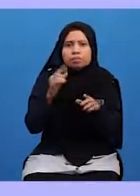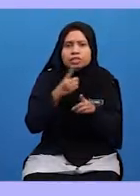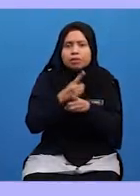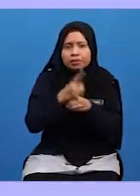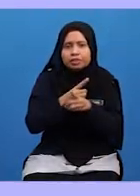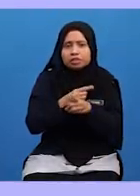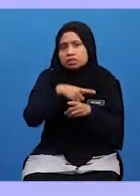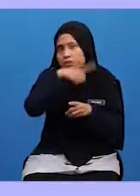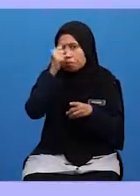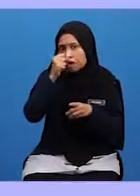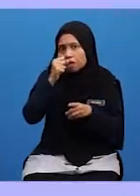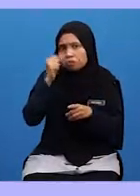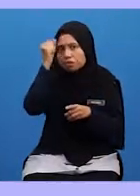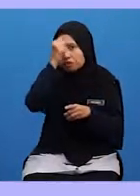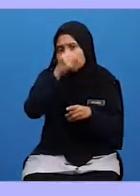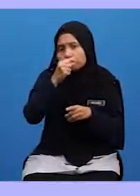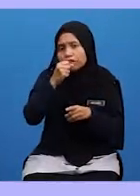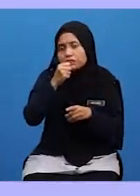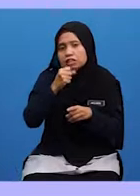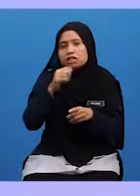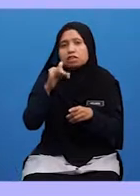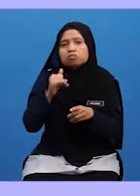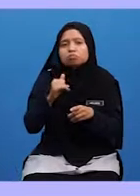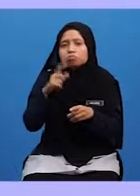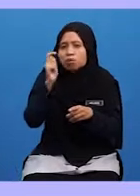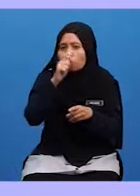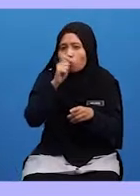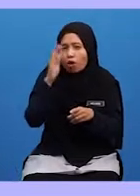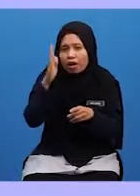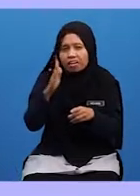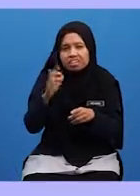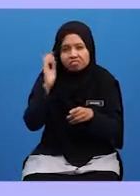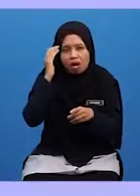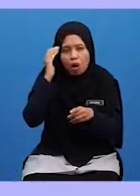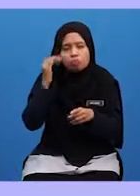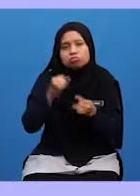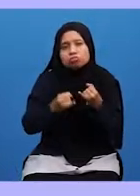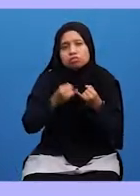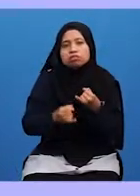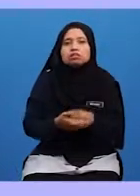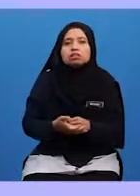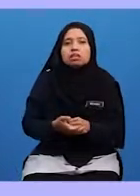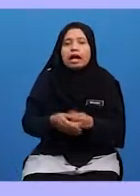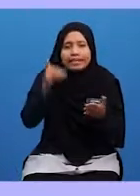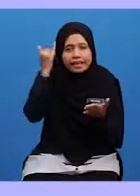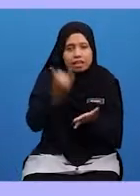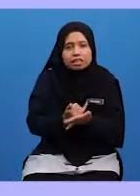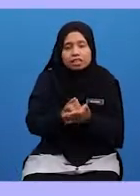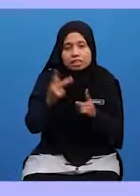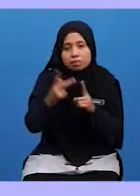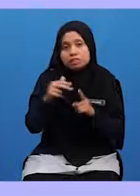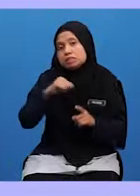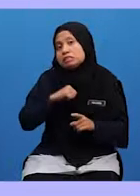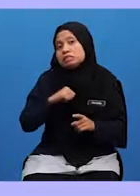Kerana Setiap Pembohongan Yang Akan Terbongkar Juga Akhirnya Jadi Yakinlah